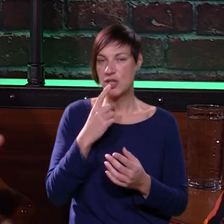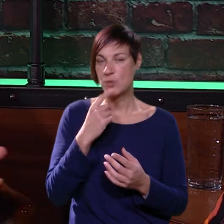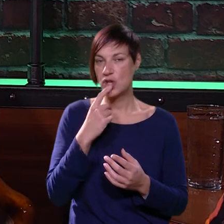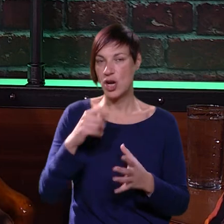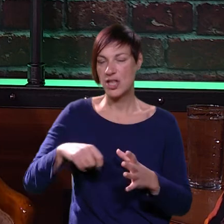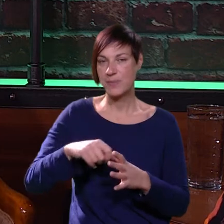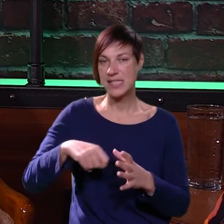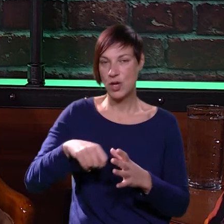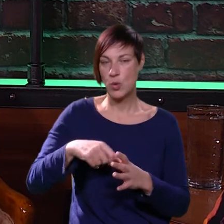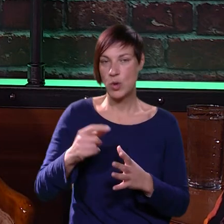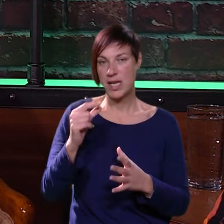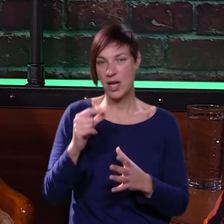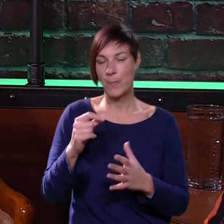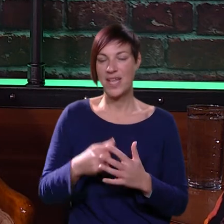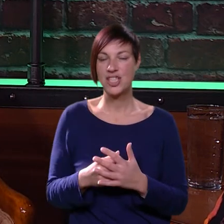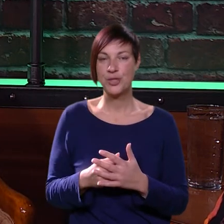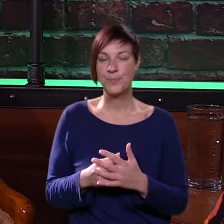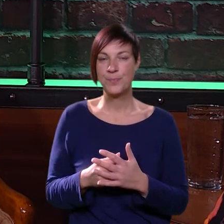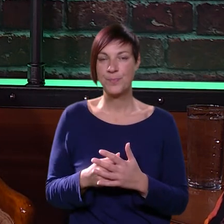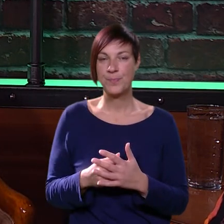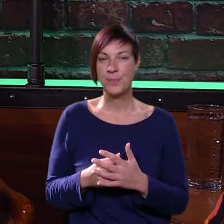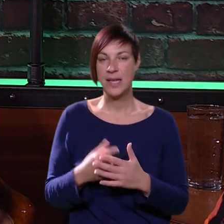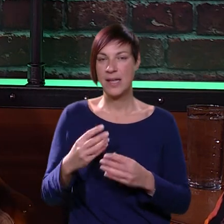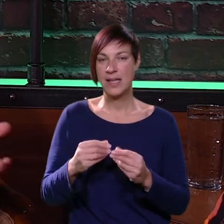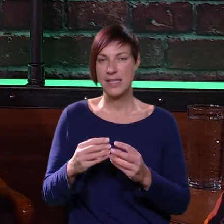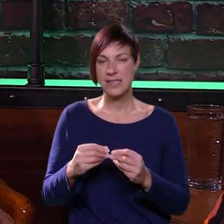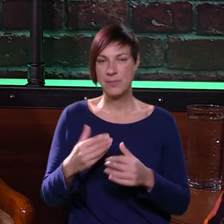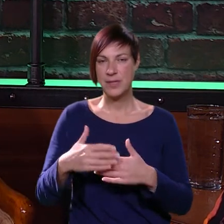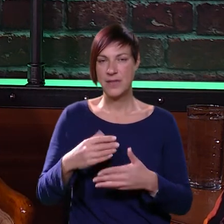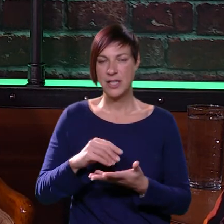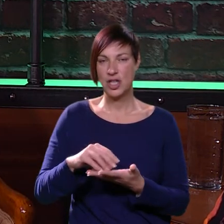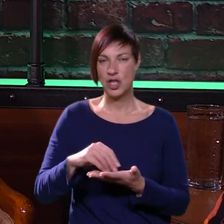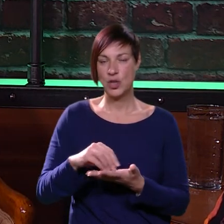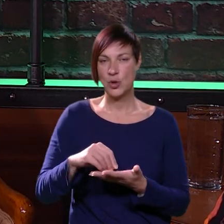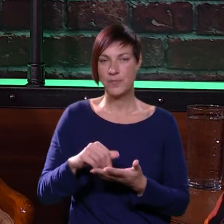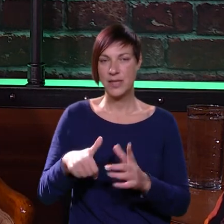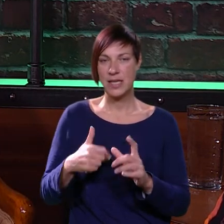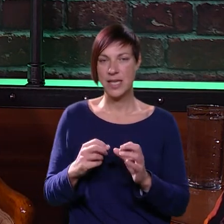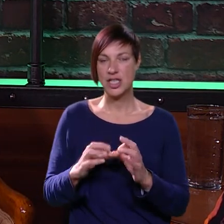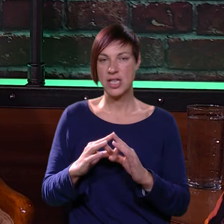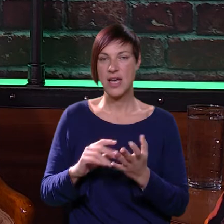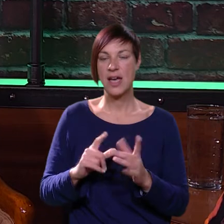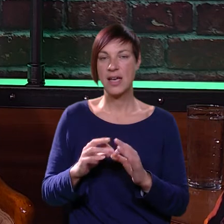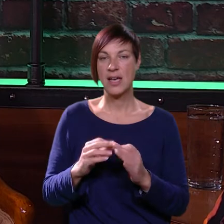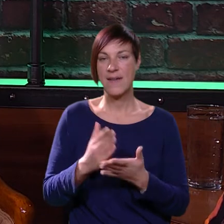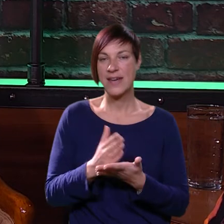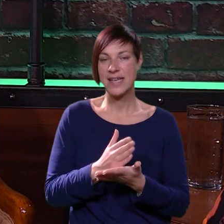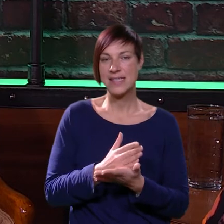čokoladom, recimo za kuhanje uzme komadić, izmrvi to, ljašnjoke isto nasjecka,